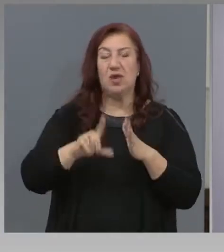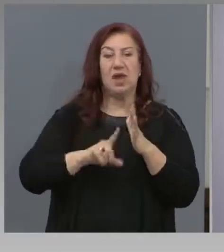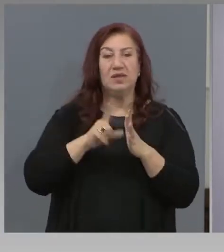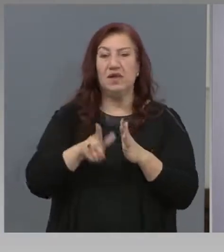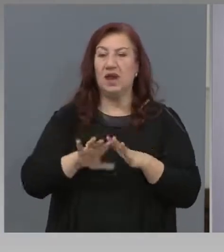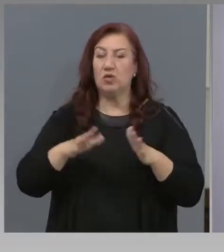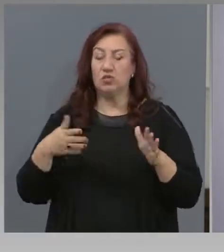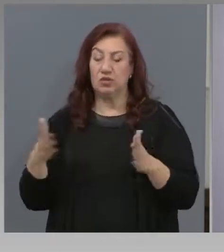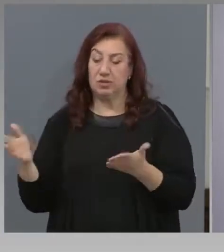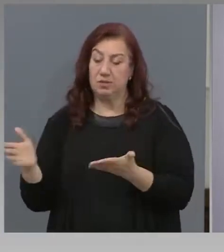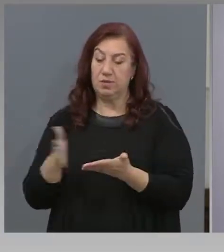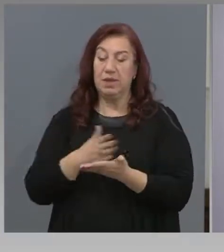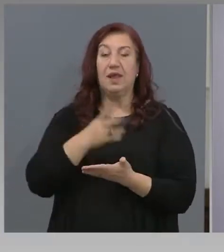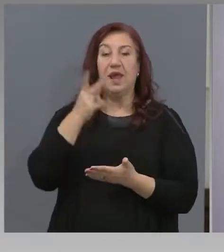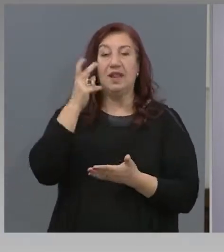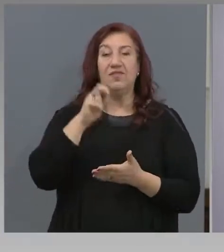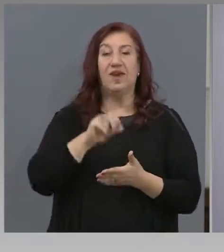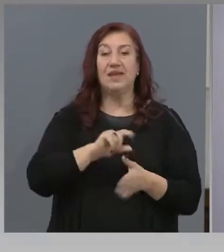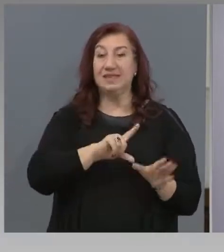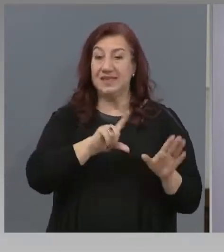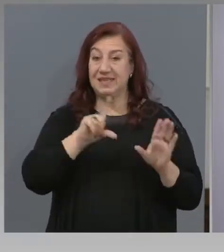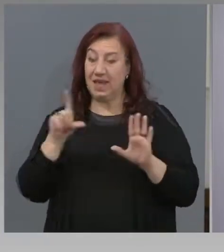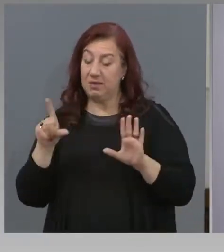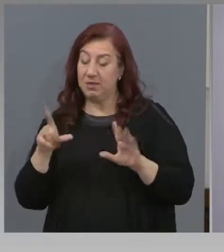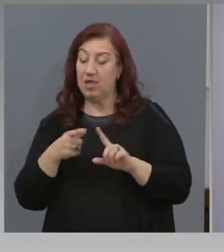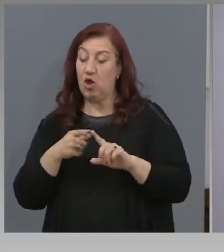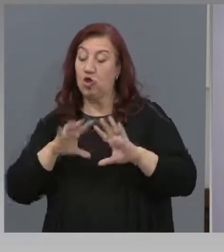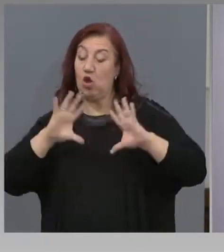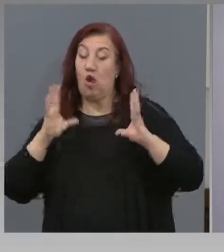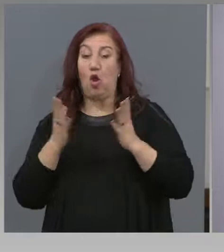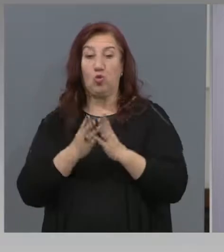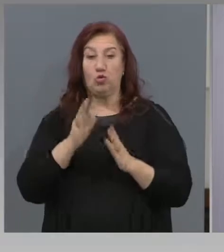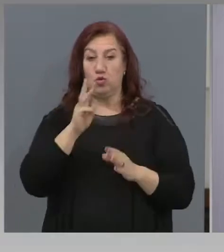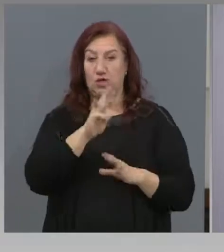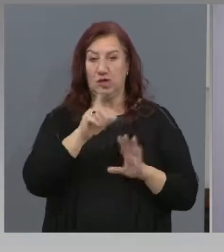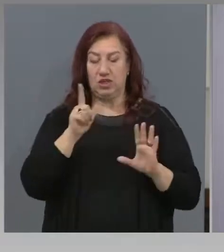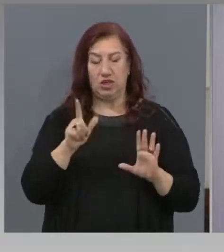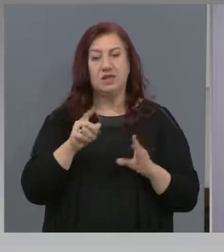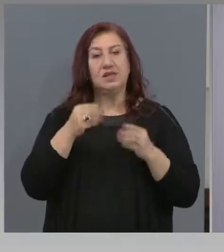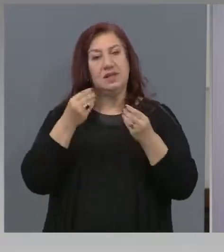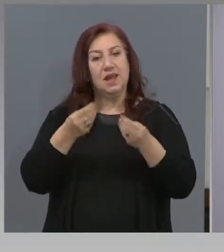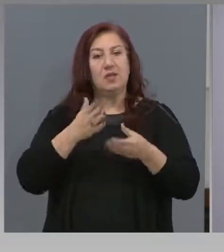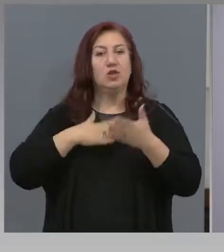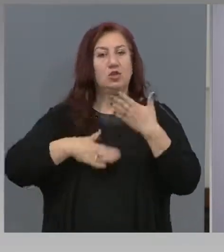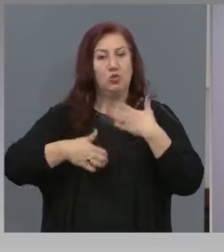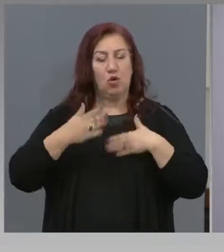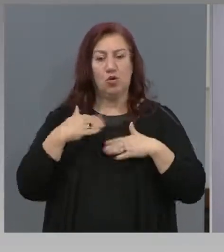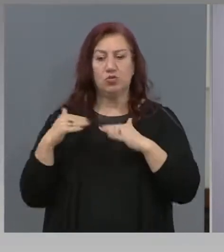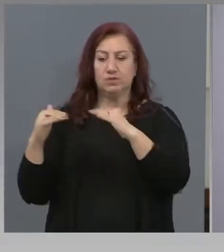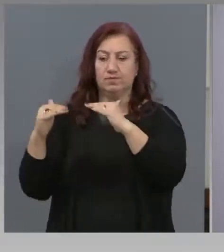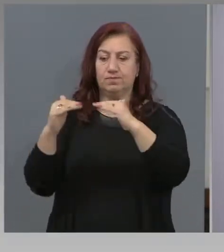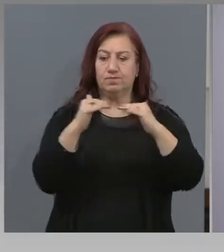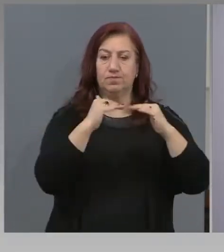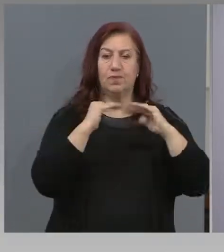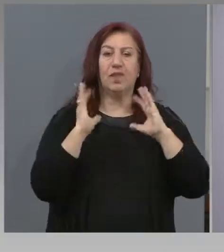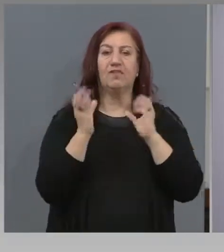и общо от 36, за да създадем спокойствие и равнопоставеност на всички ученици в изпита,